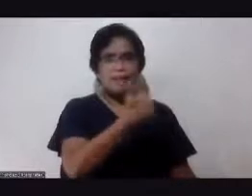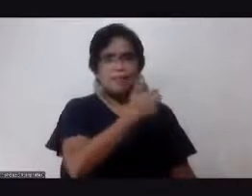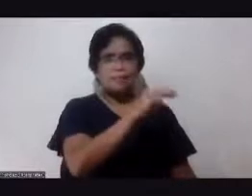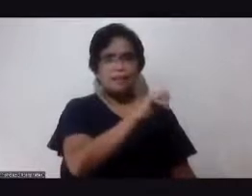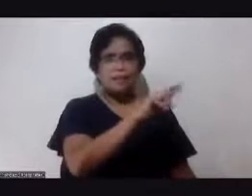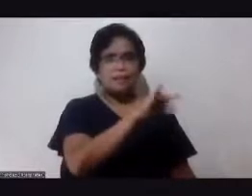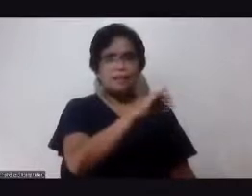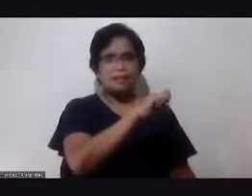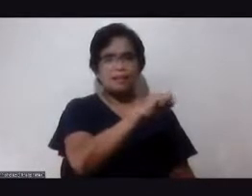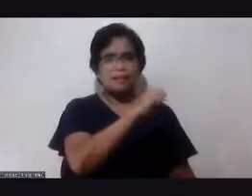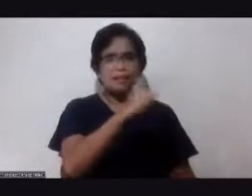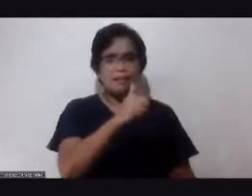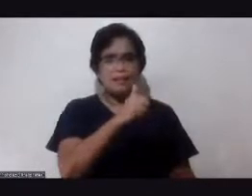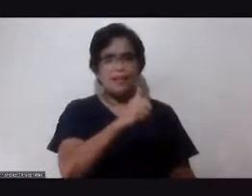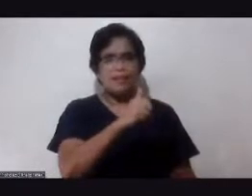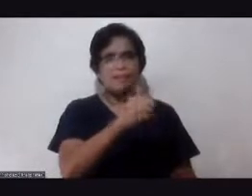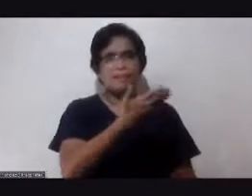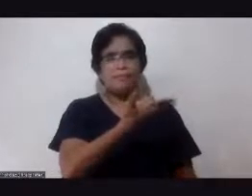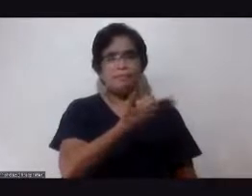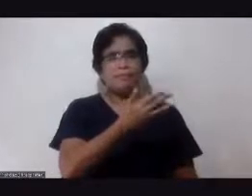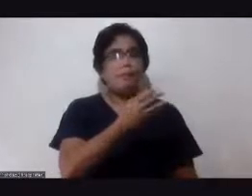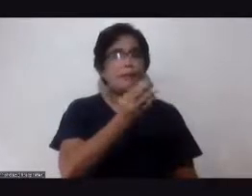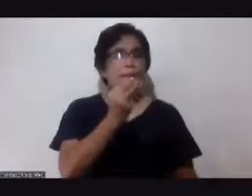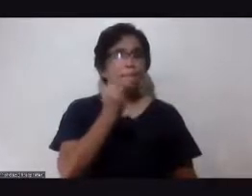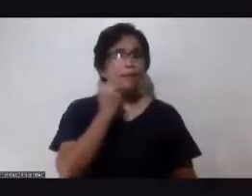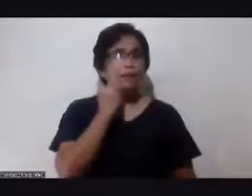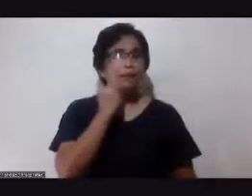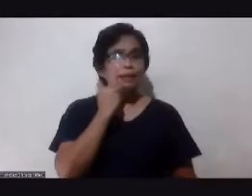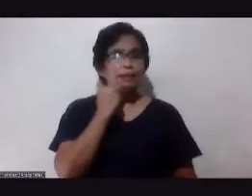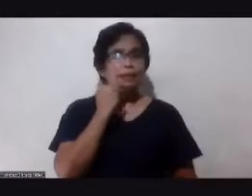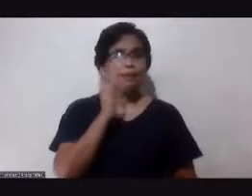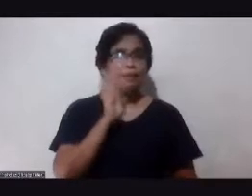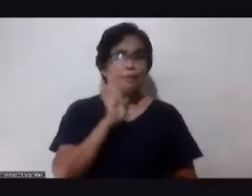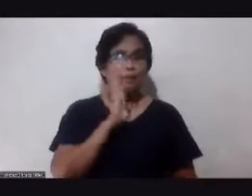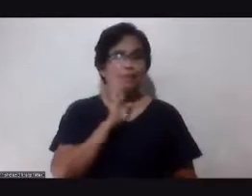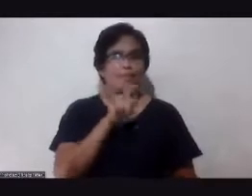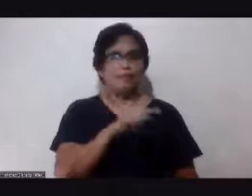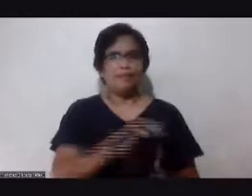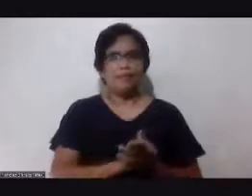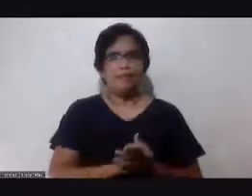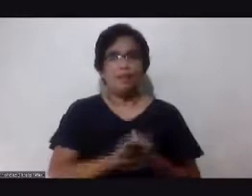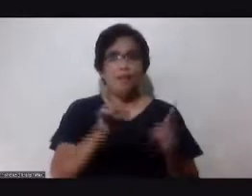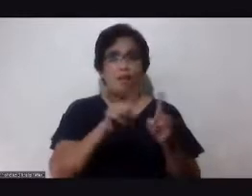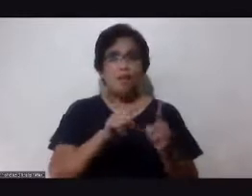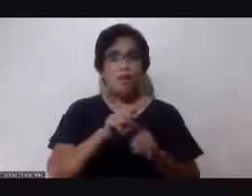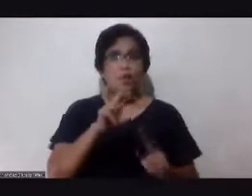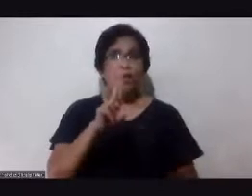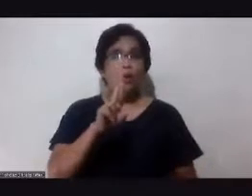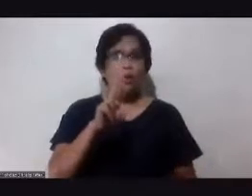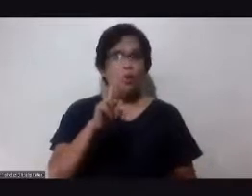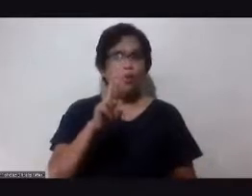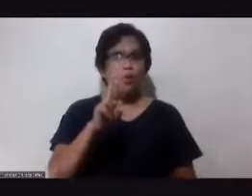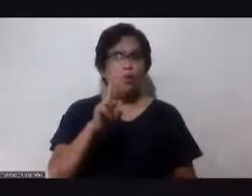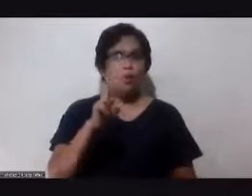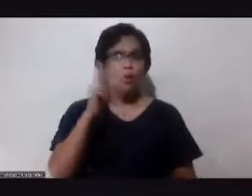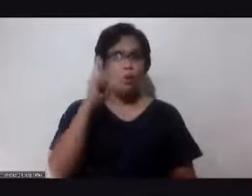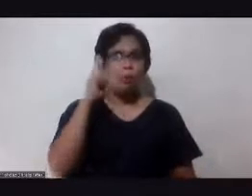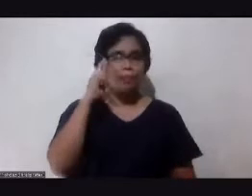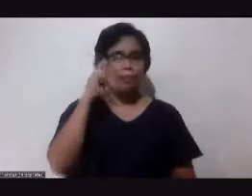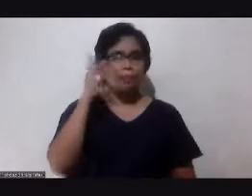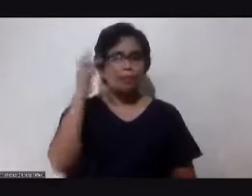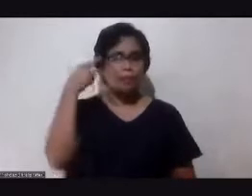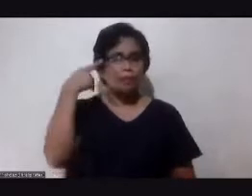Mateo Borromeo. Ah... Ganon din po si Robert Pineda Dingyal. Okay.